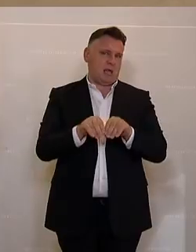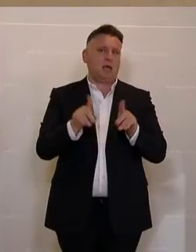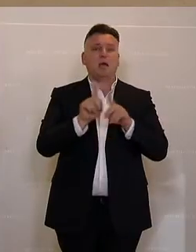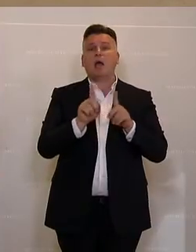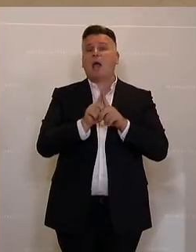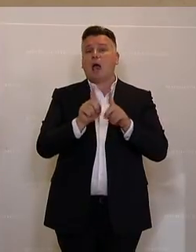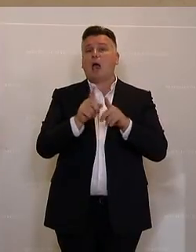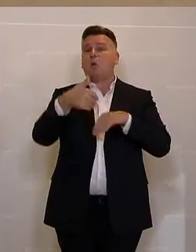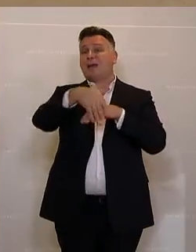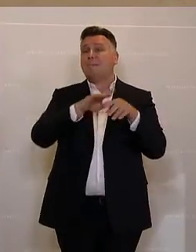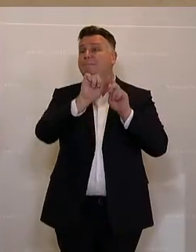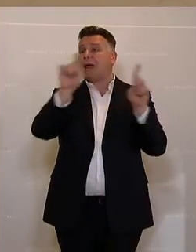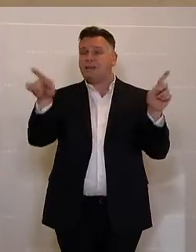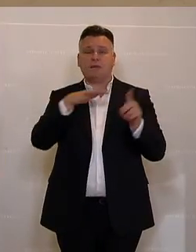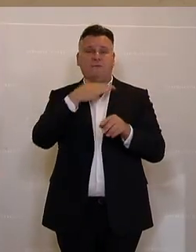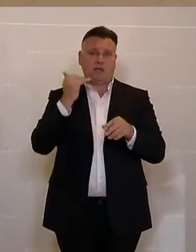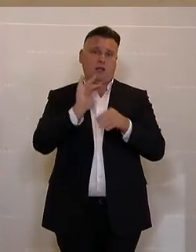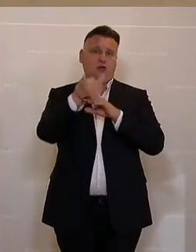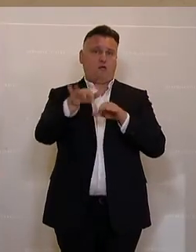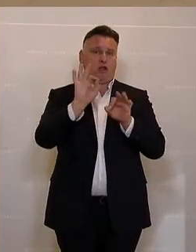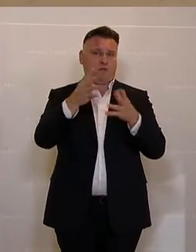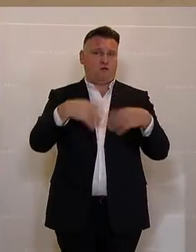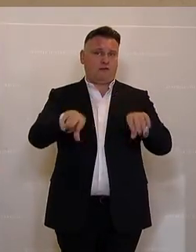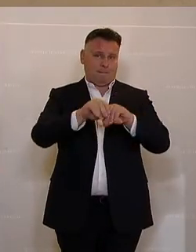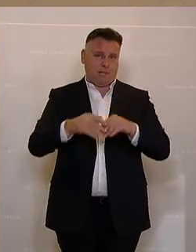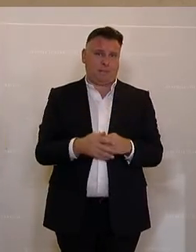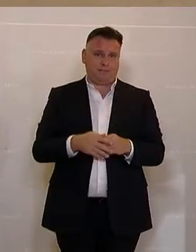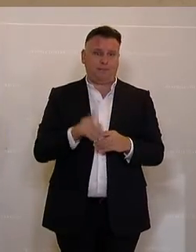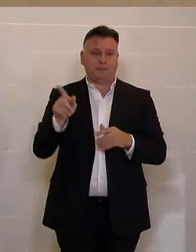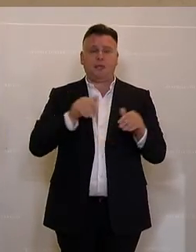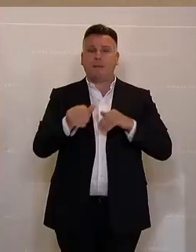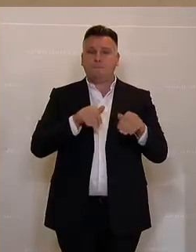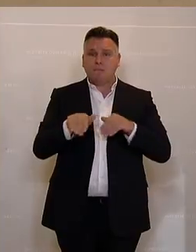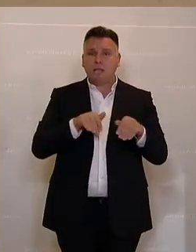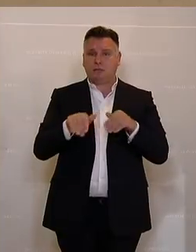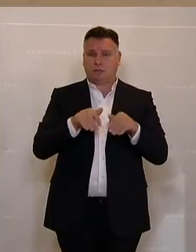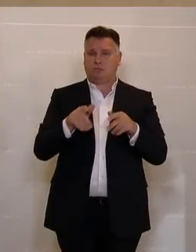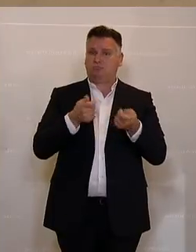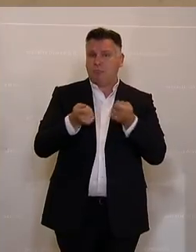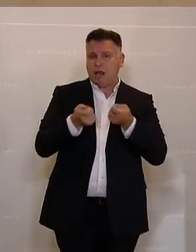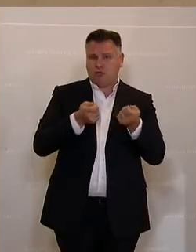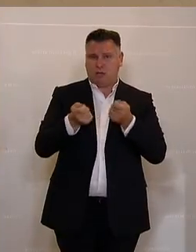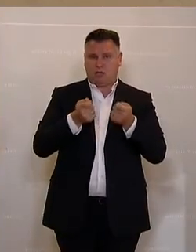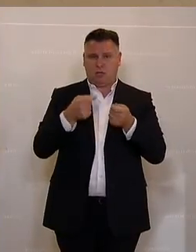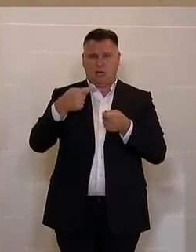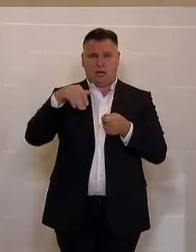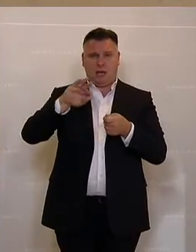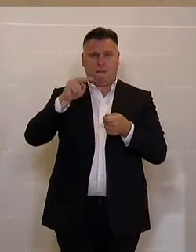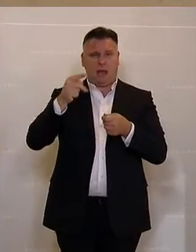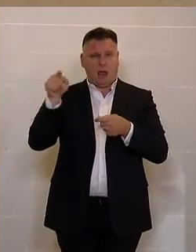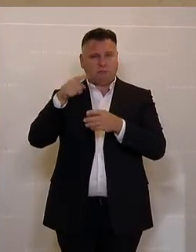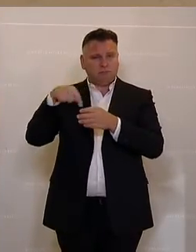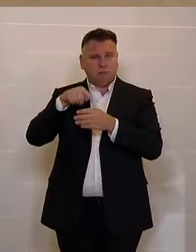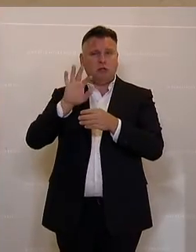familienfreundlichen Gemeinden. Im Ministerium ist die Familie und Beruf Management GmbH angesiedelt, die in diesem Bereich